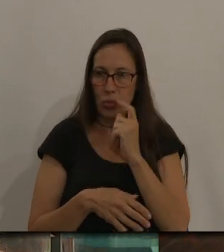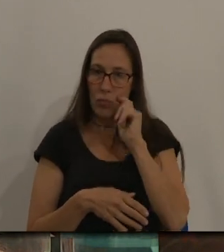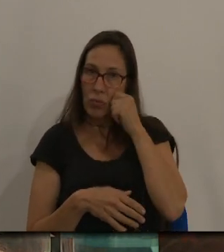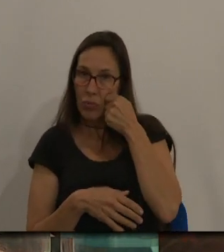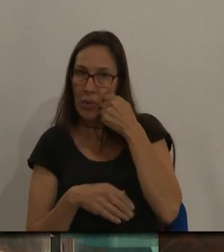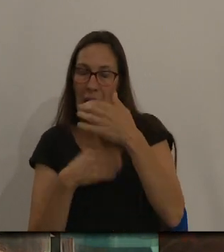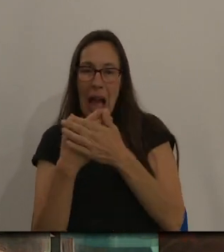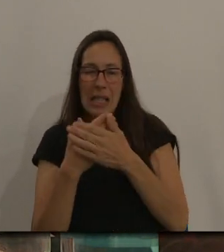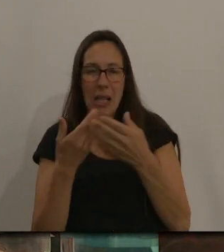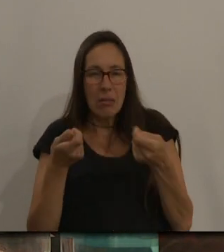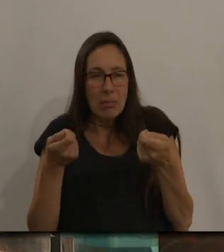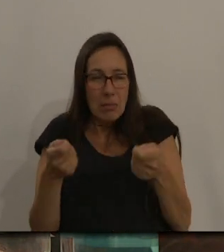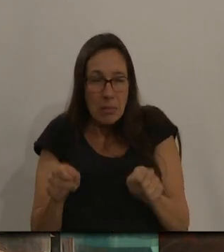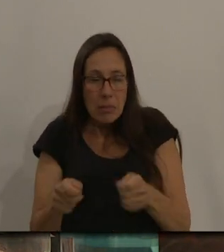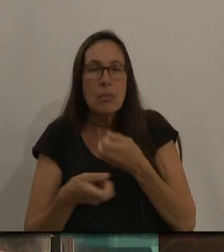compartir i no ho podíem obrir. tinguéssim, que no tinguéssim,